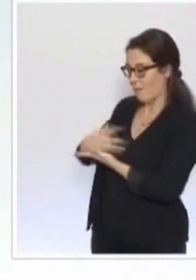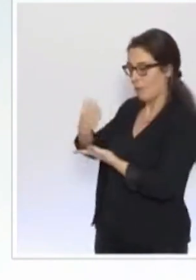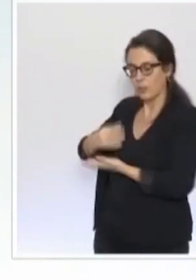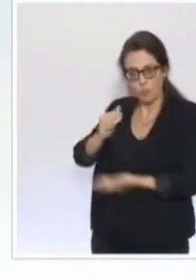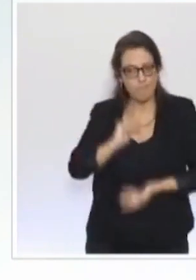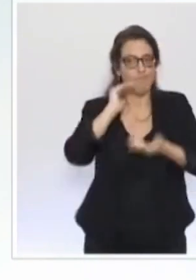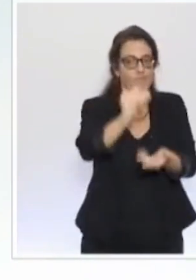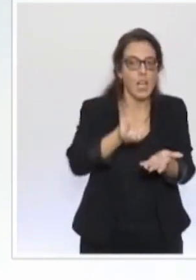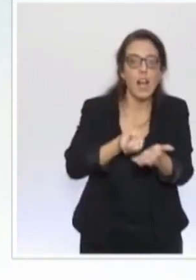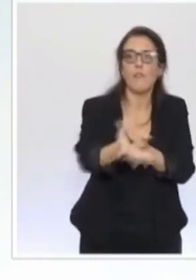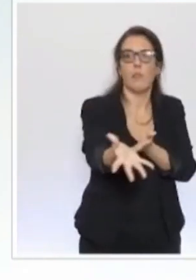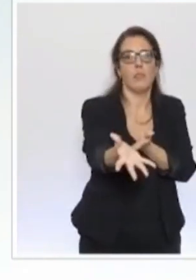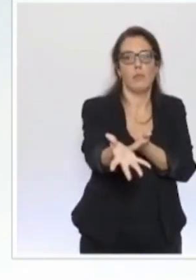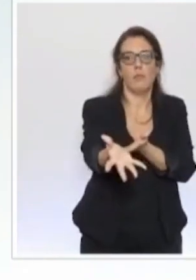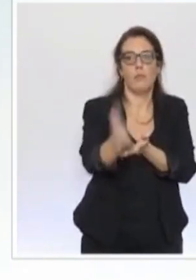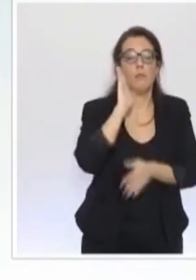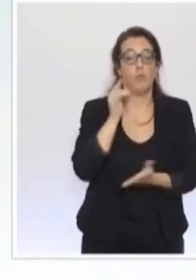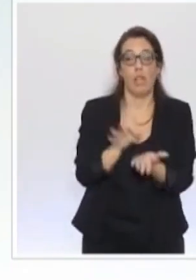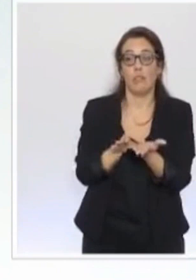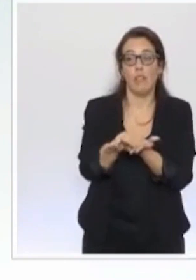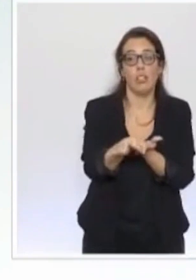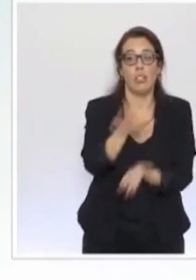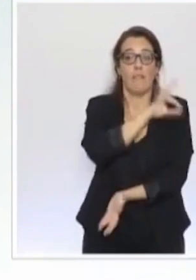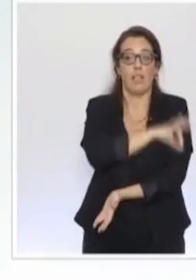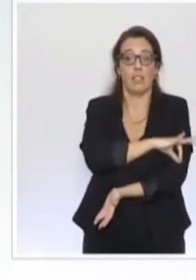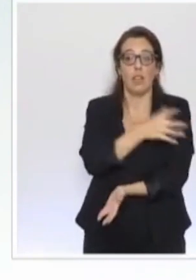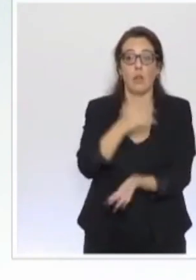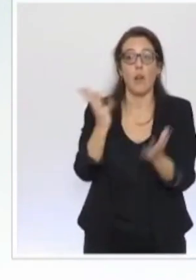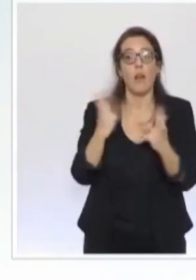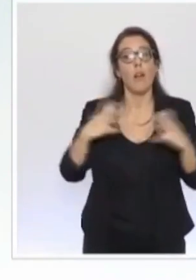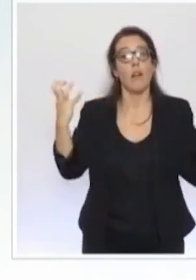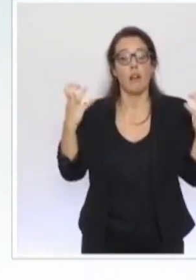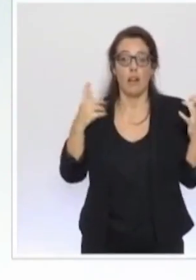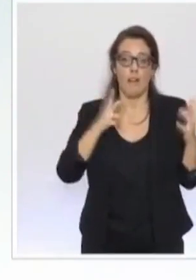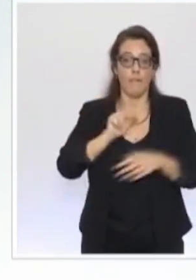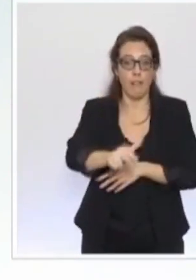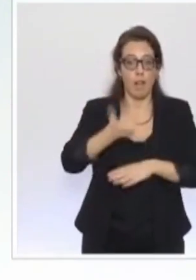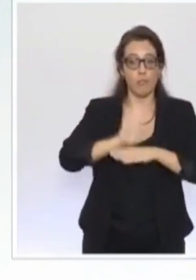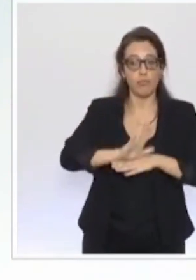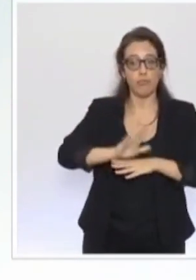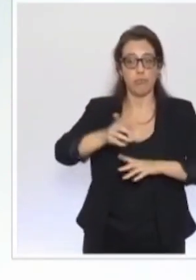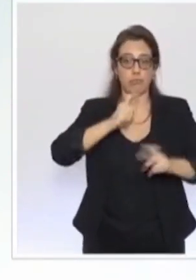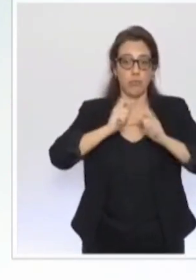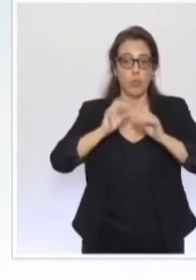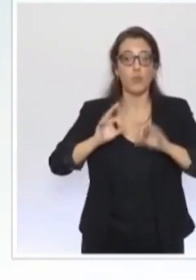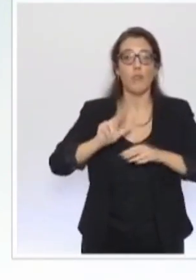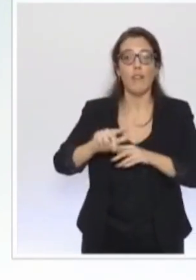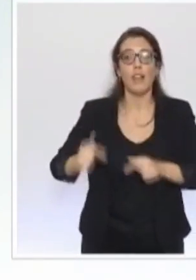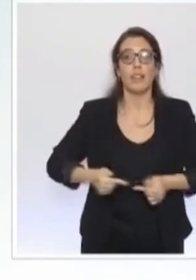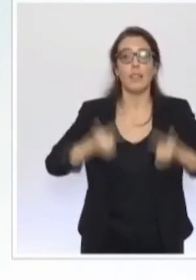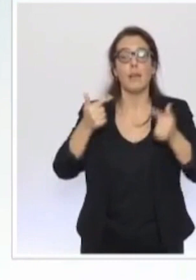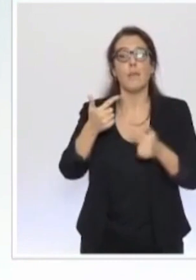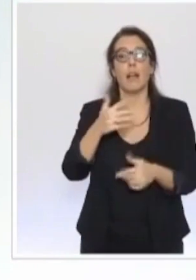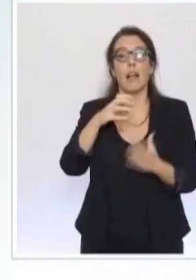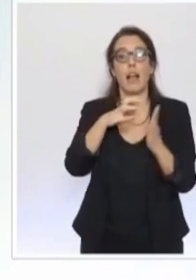C'est pourquoi notre stratégie vaccinale sera présentée au Parlement dans le cadre d'un débat prévu par l'article 50-1 de la